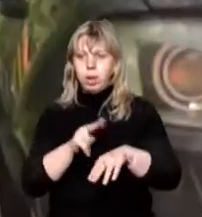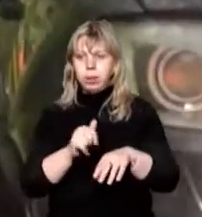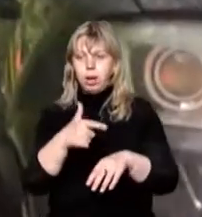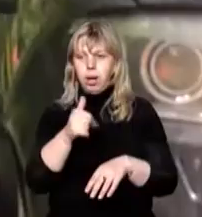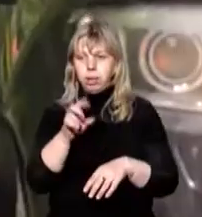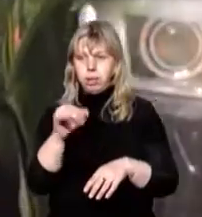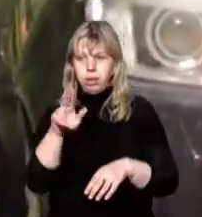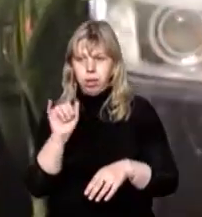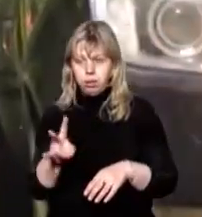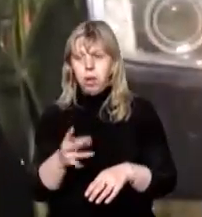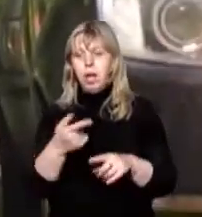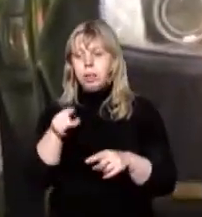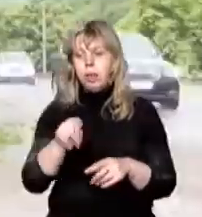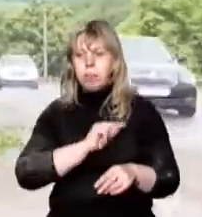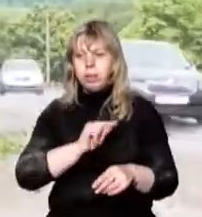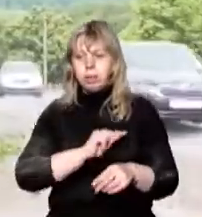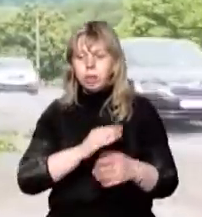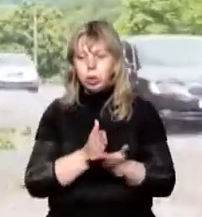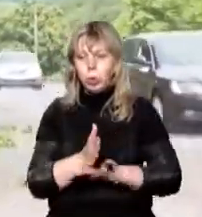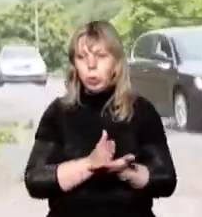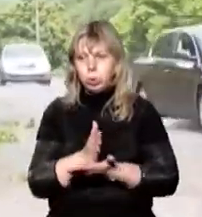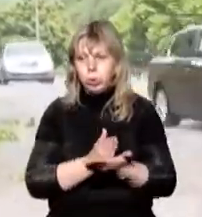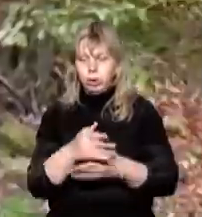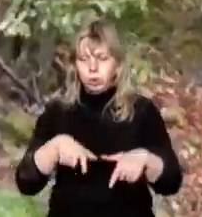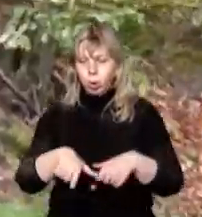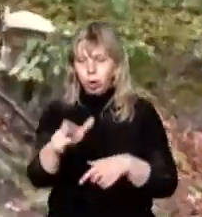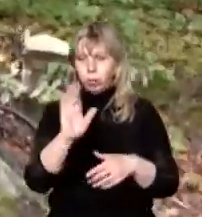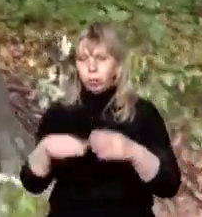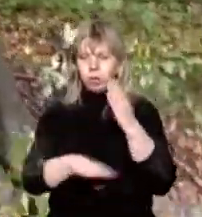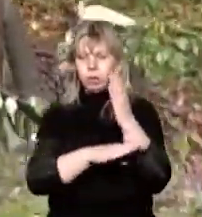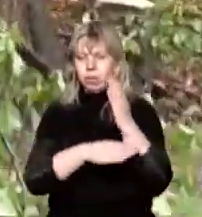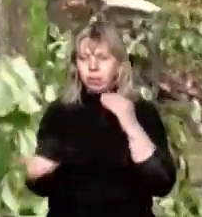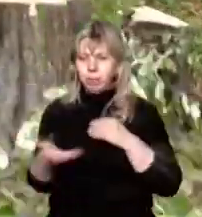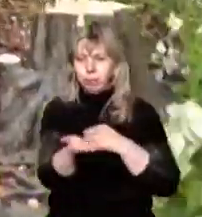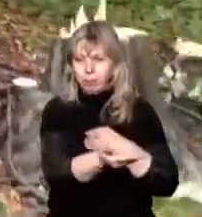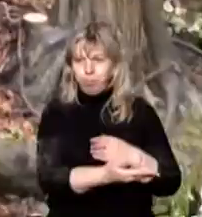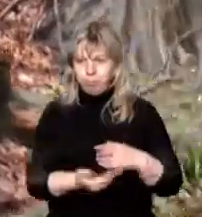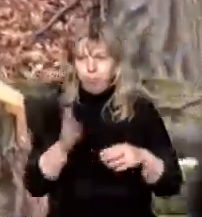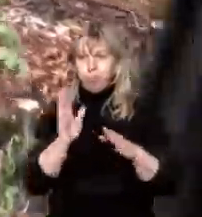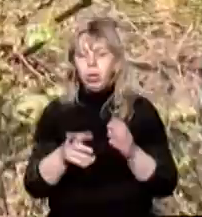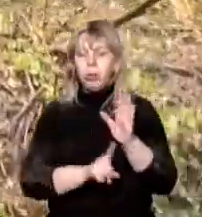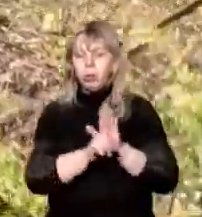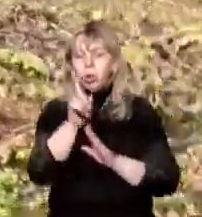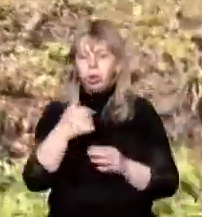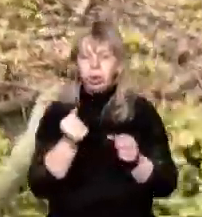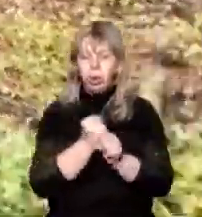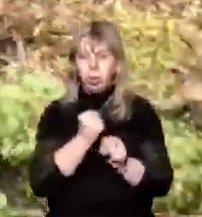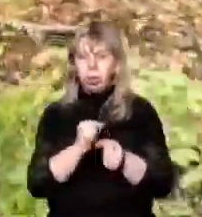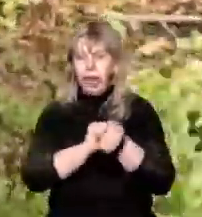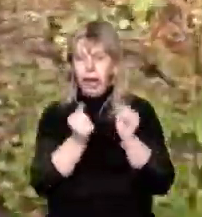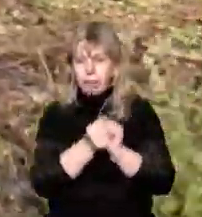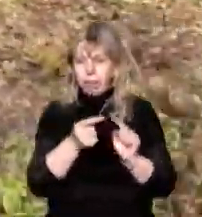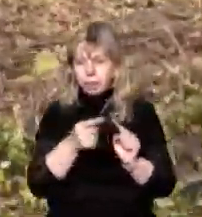Закарпаття Ганна Дан. Там працівники служби автомобільних доріг видаляють аварійно-небезпечні дерева. Роботи почали від кам'яниці.